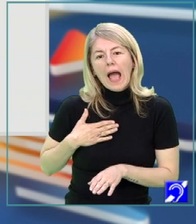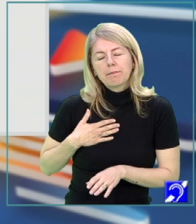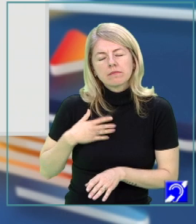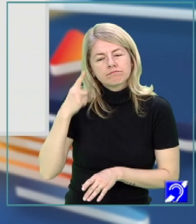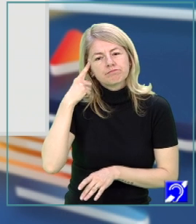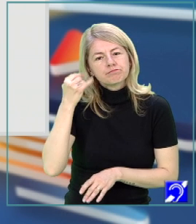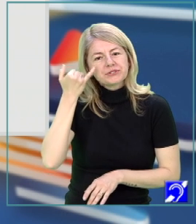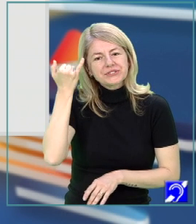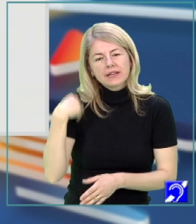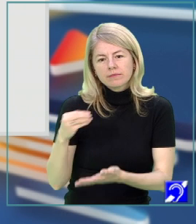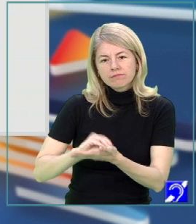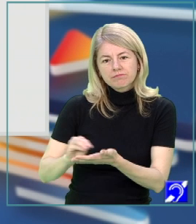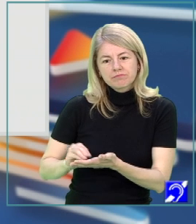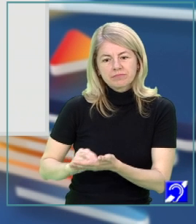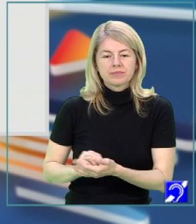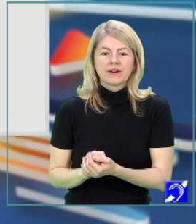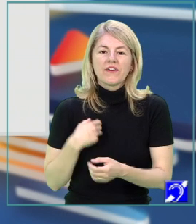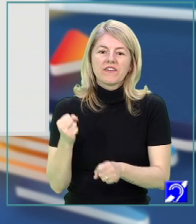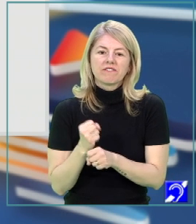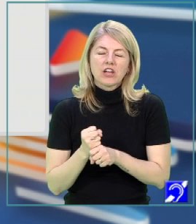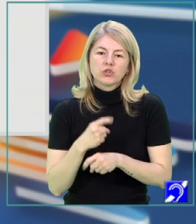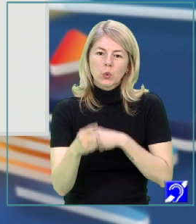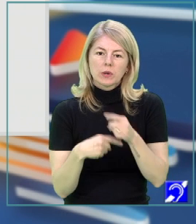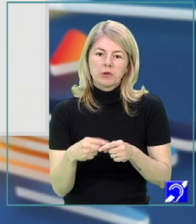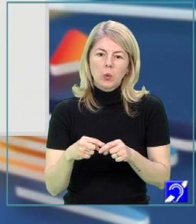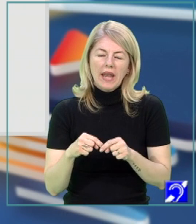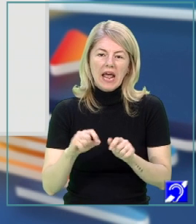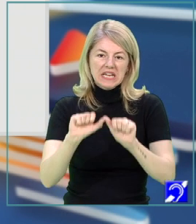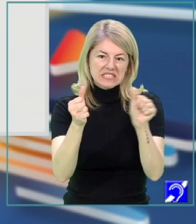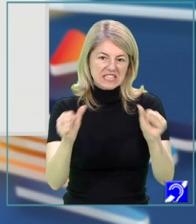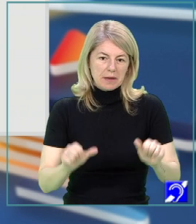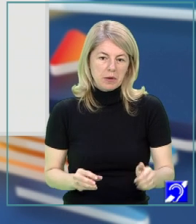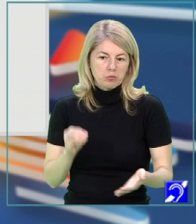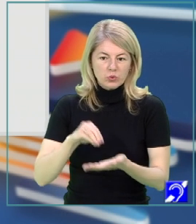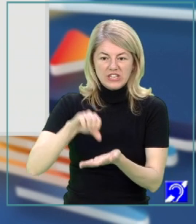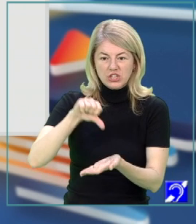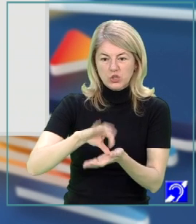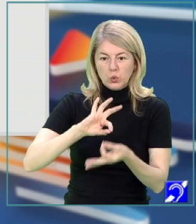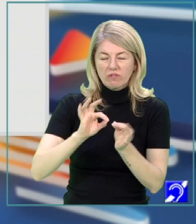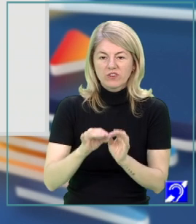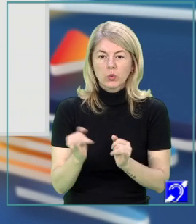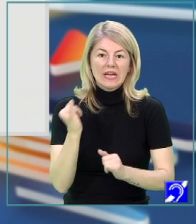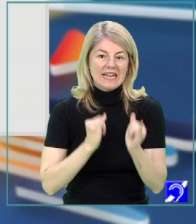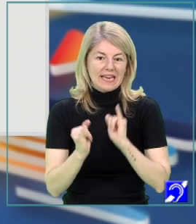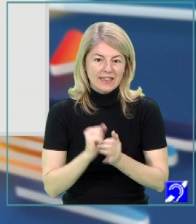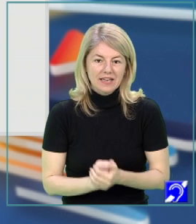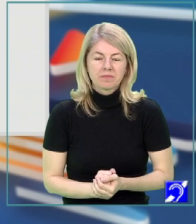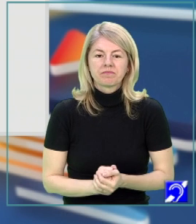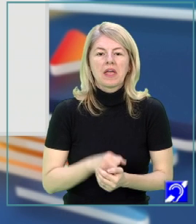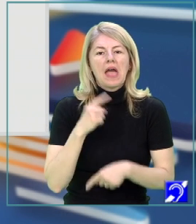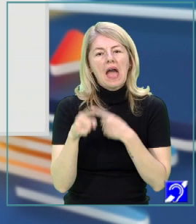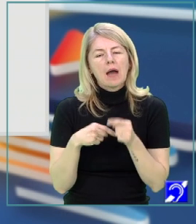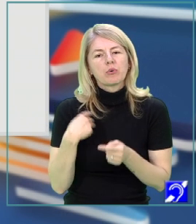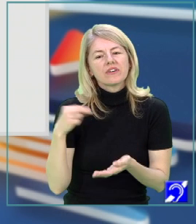Puteți să faceți următoarea schemă. Așezați în centru cuvântul cheie, grădină. Și